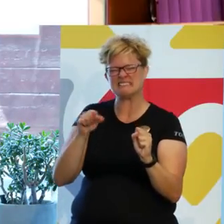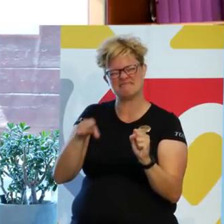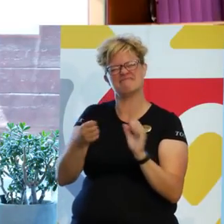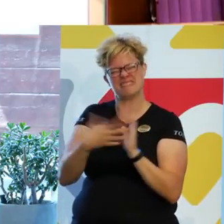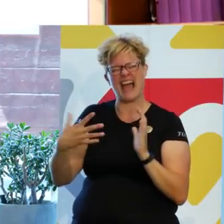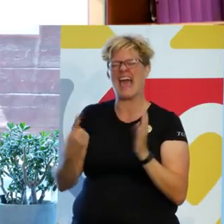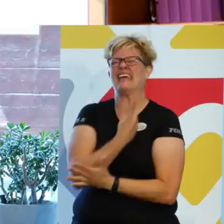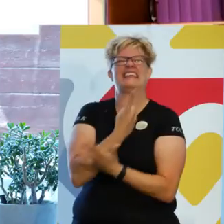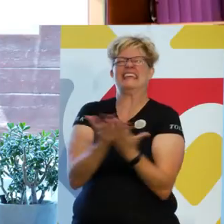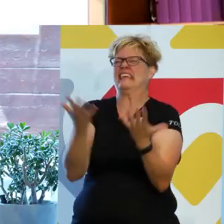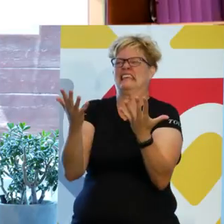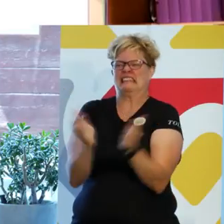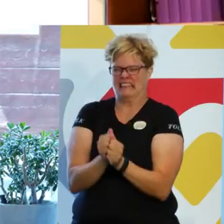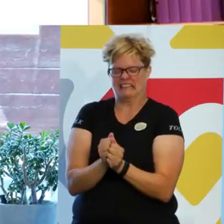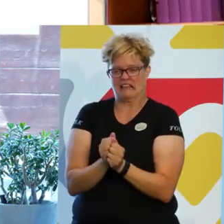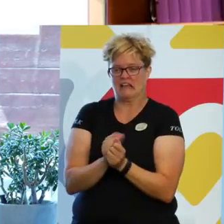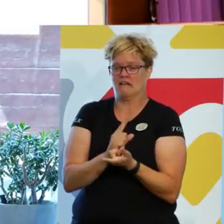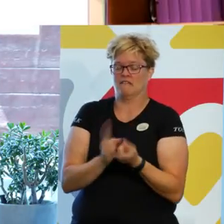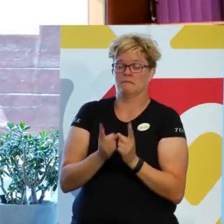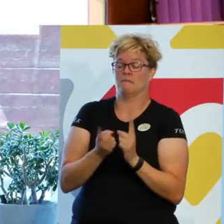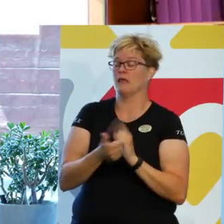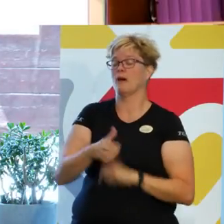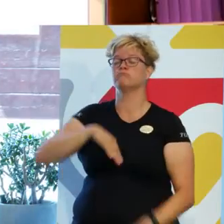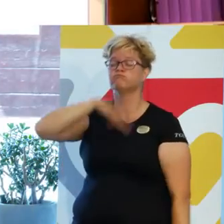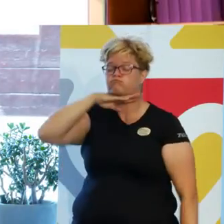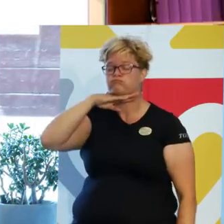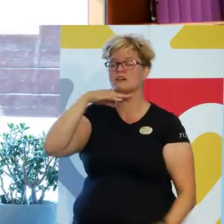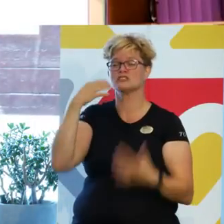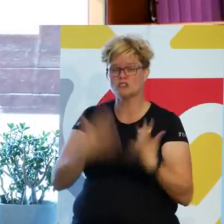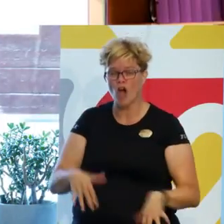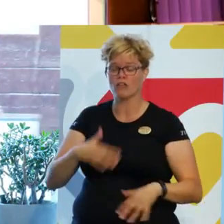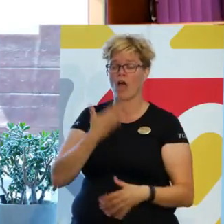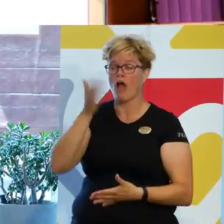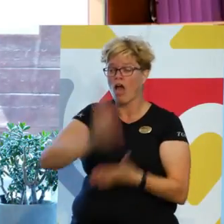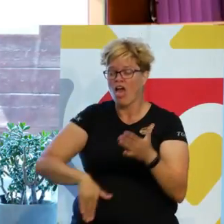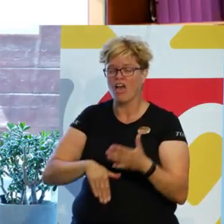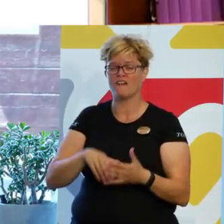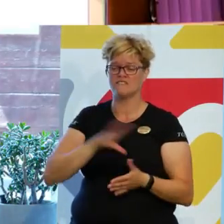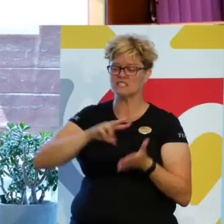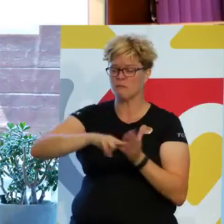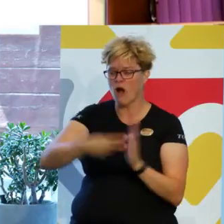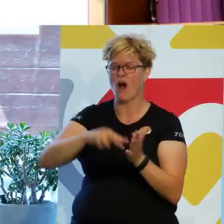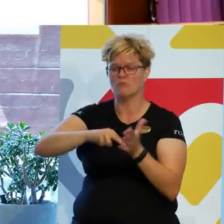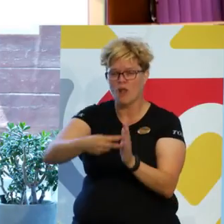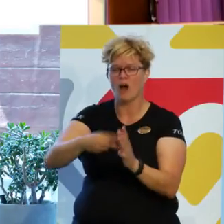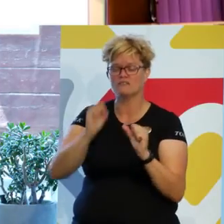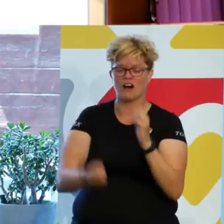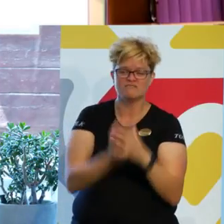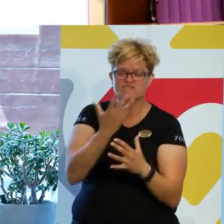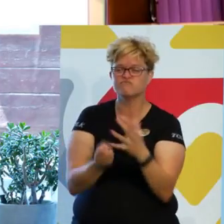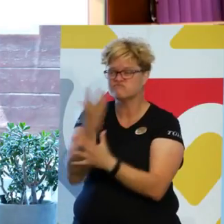att det händer ingenting. Vi blir helt mätta och trötta och matta på de här planerna som ska tas fram